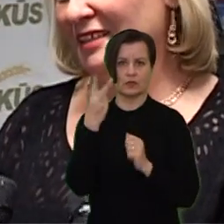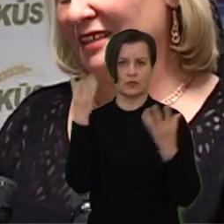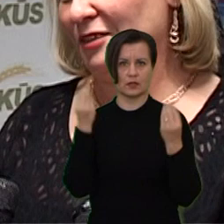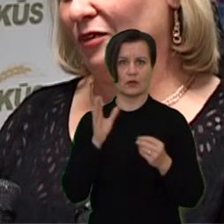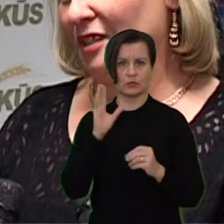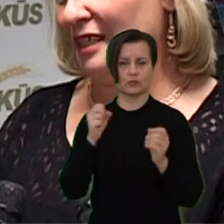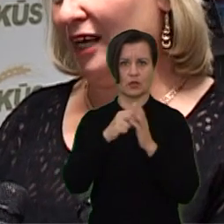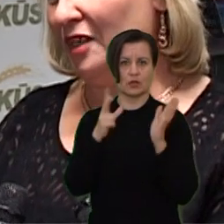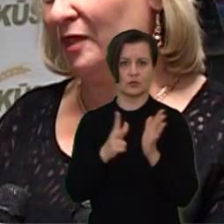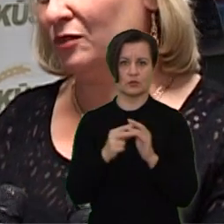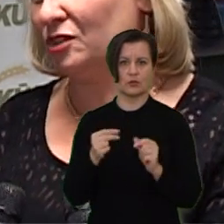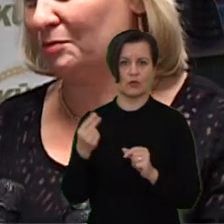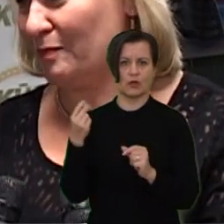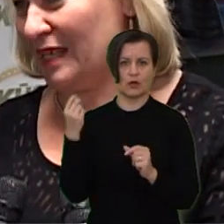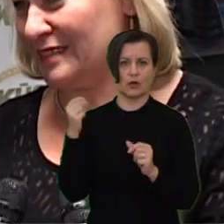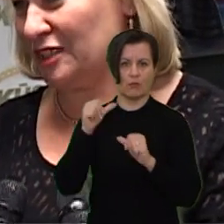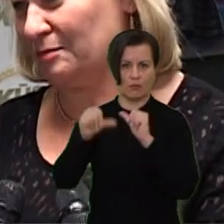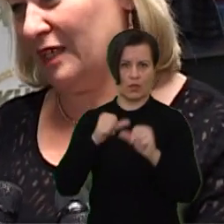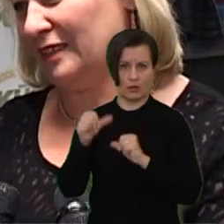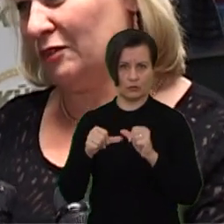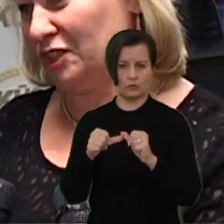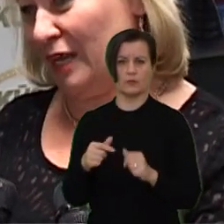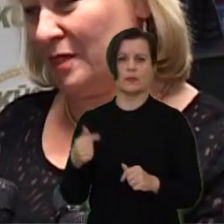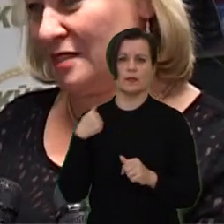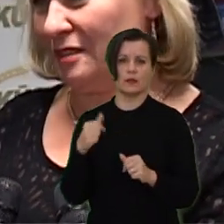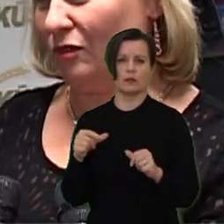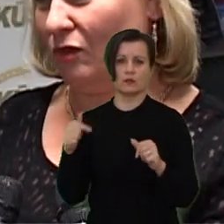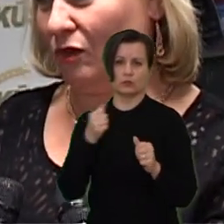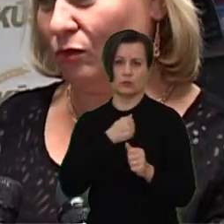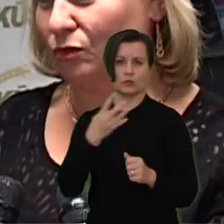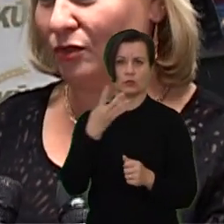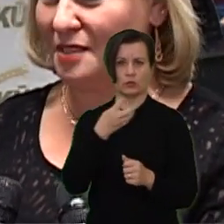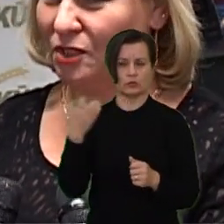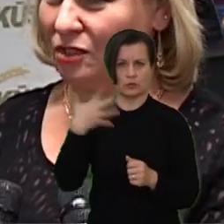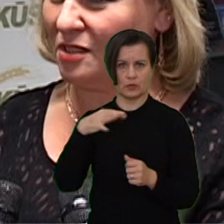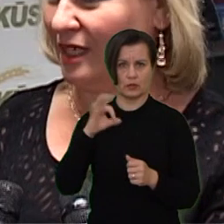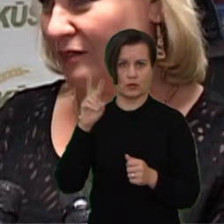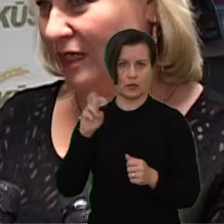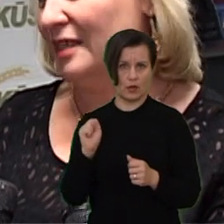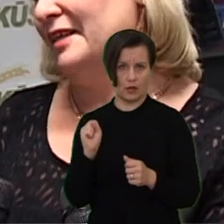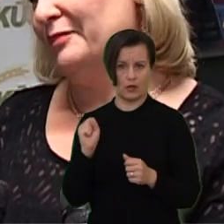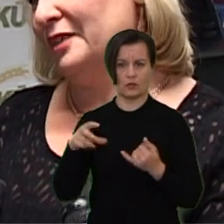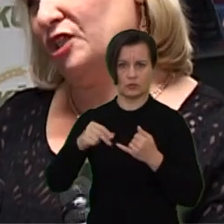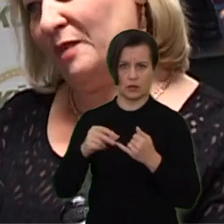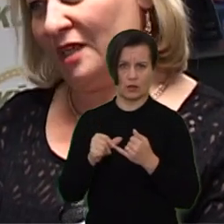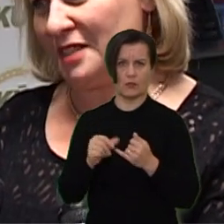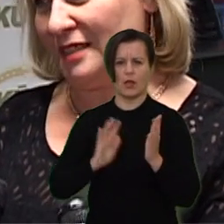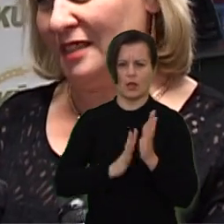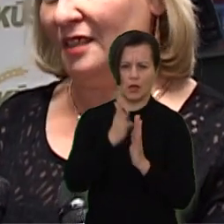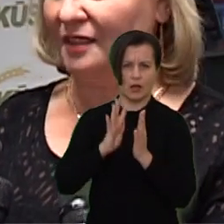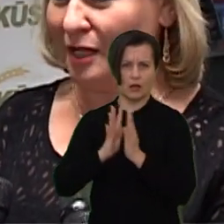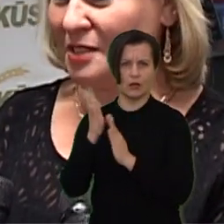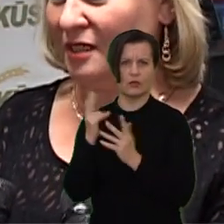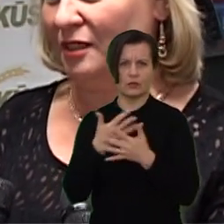Ir ūkininkaujam 450 jaktarų žemės, o kultūros mišrės javai, žemyniai